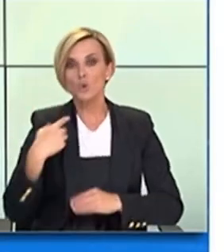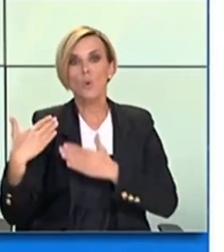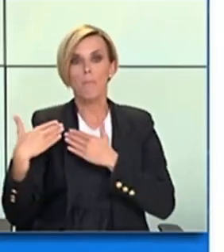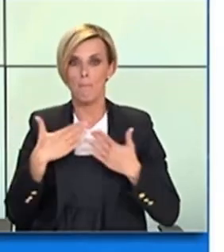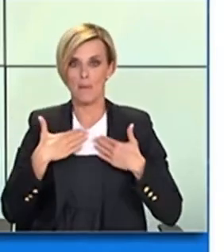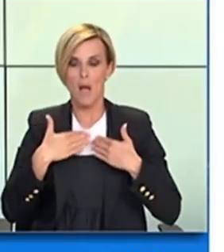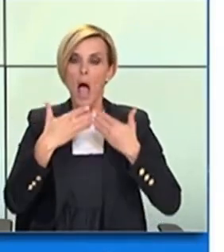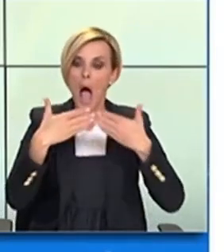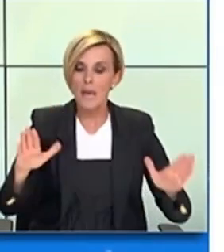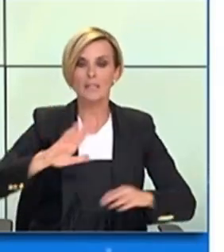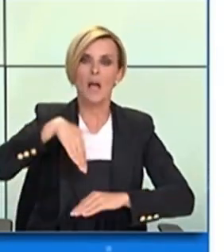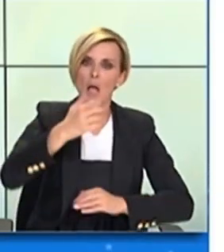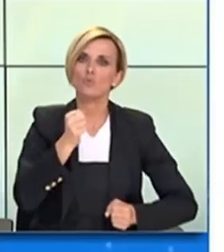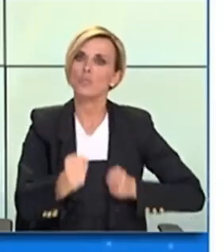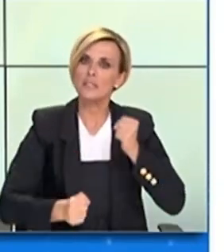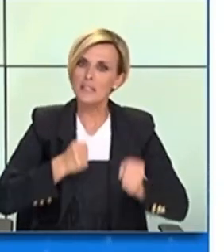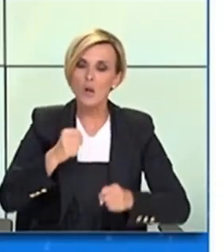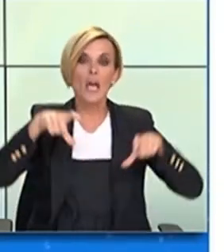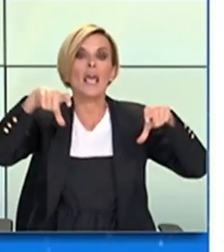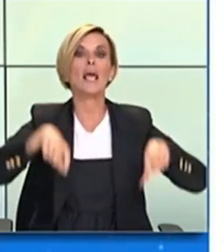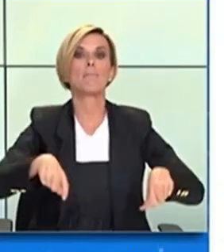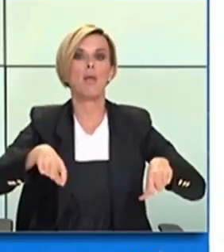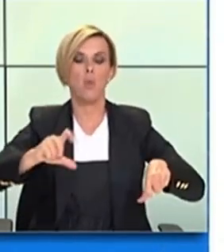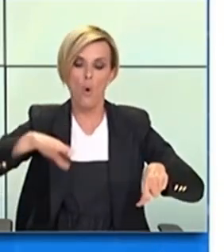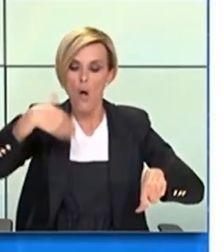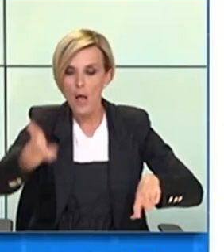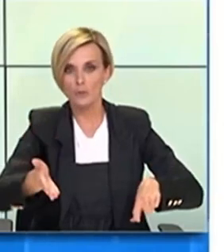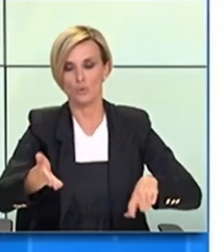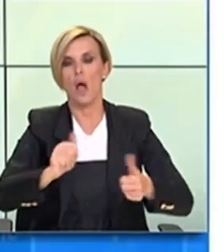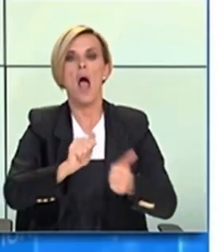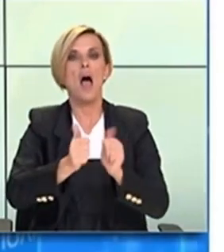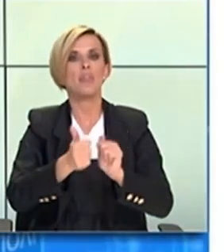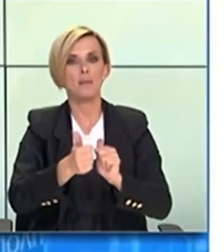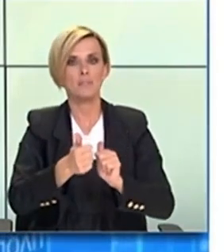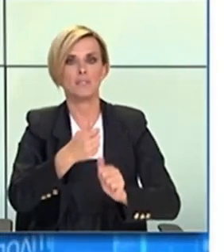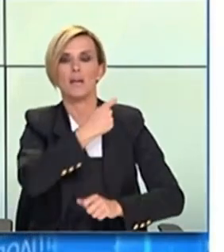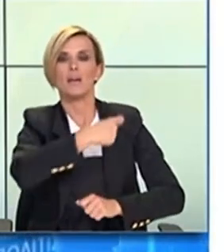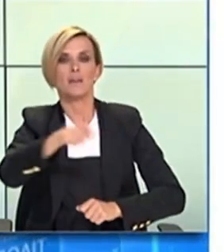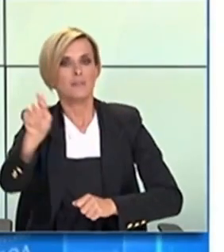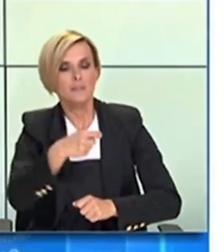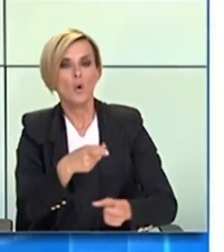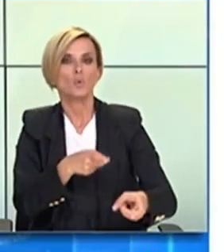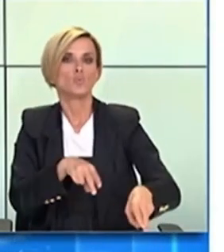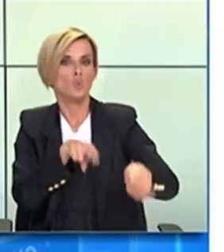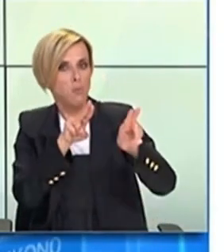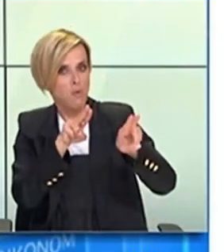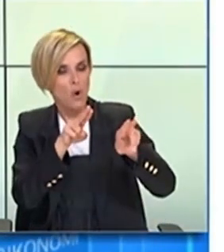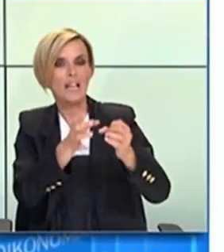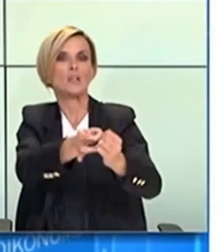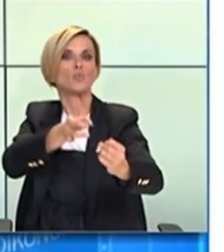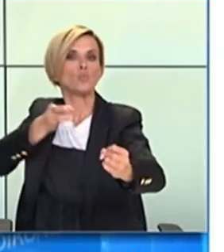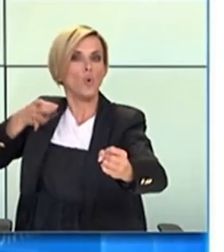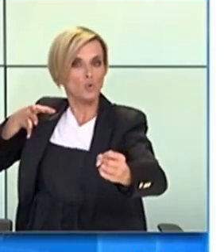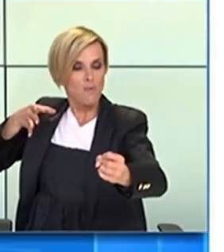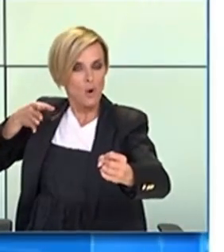Υπότιτλοι AUTHORWAVE και σε συγκεκριμένα αθλήματα όπως αντισφαίριση, σκοποβολή, τοξοβολία,